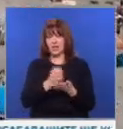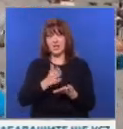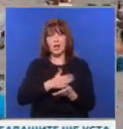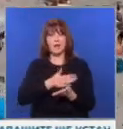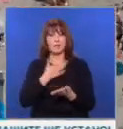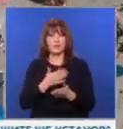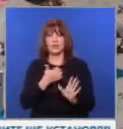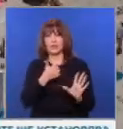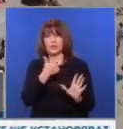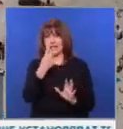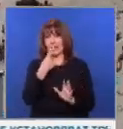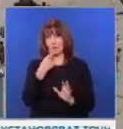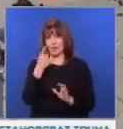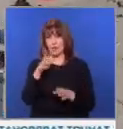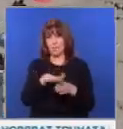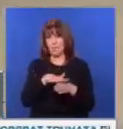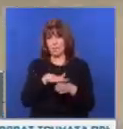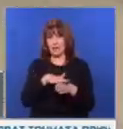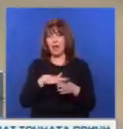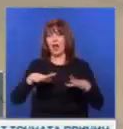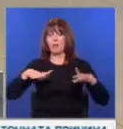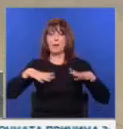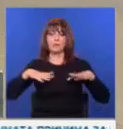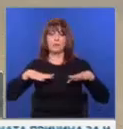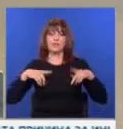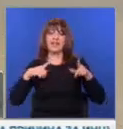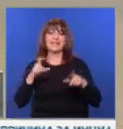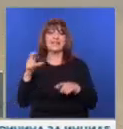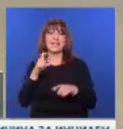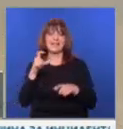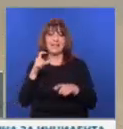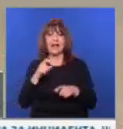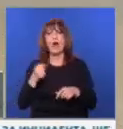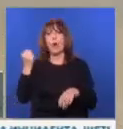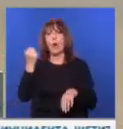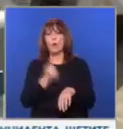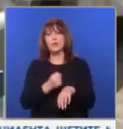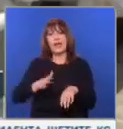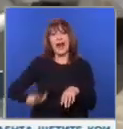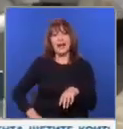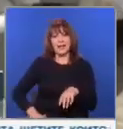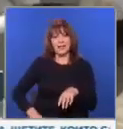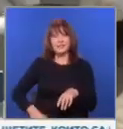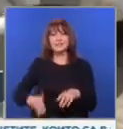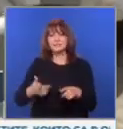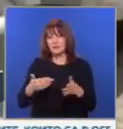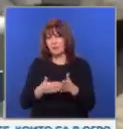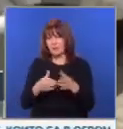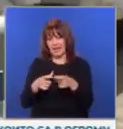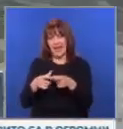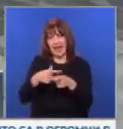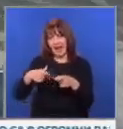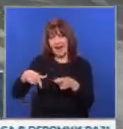61-годишната жена от Перник била на почивка на къмпинг Силистар. Наранява крака си на шезлонг, но въпреки откритата рана,